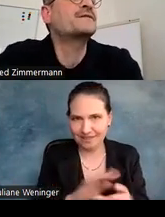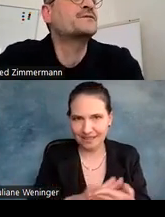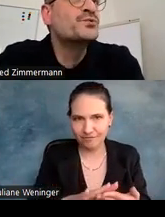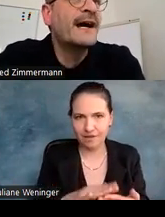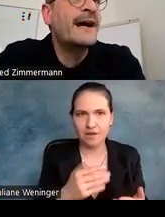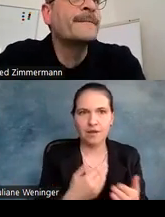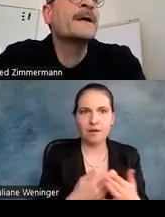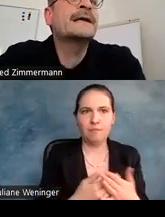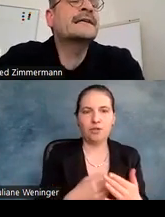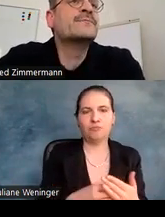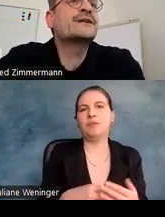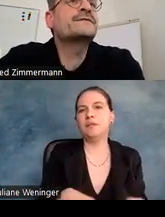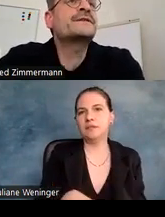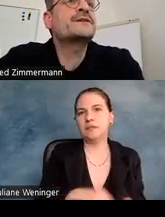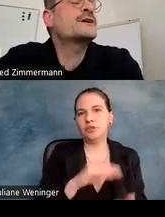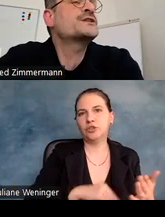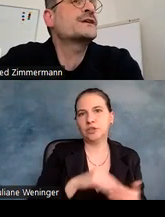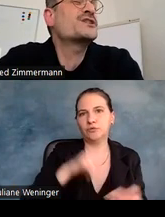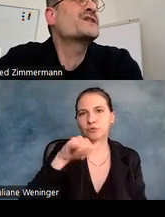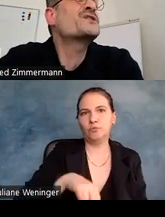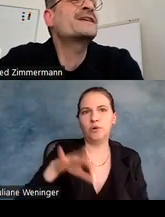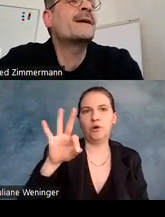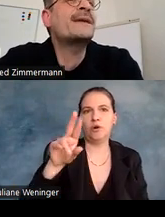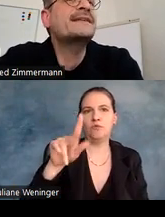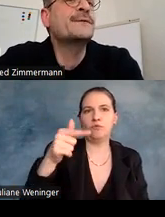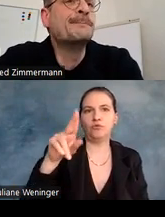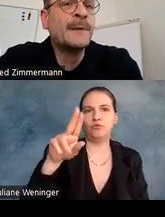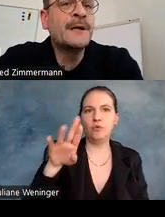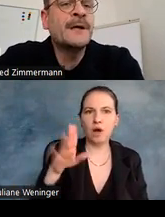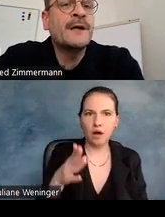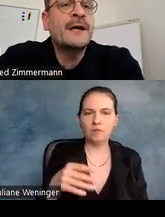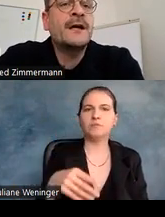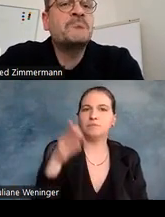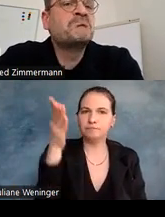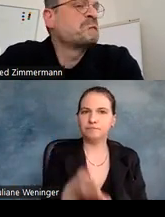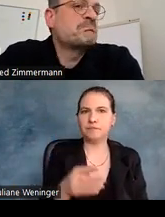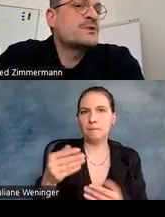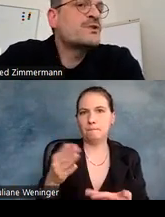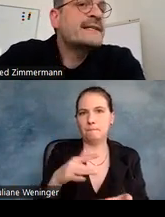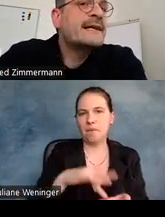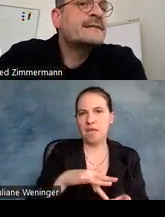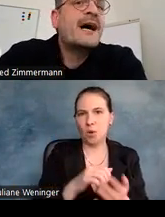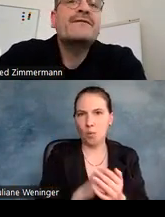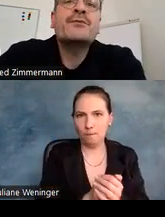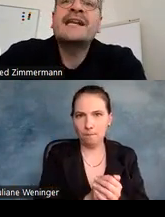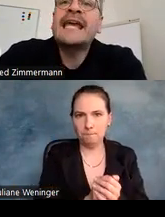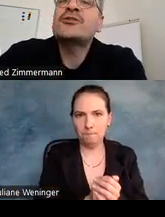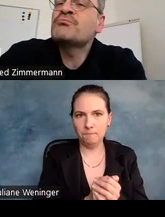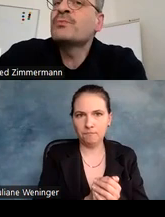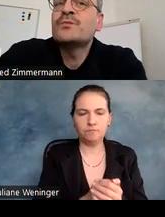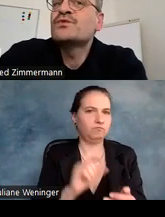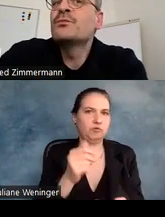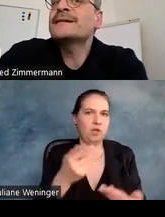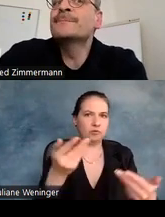Schriftart Futura, hier im Schriftschnitt Medium. Zunächst erstmal würde man